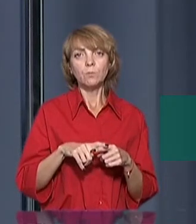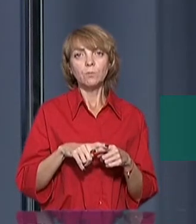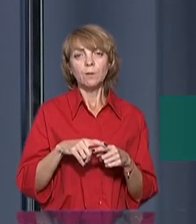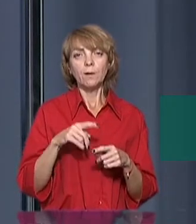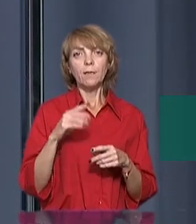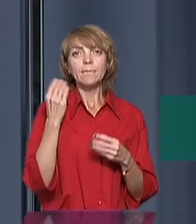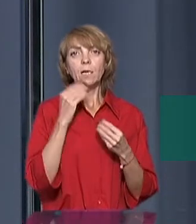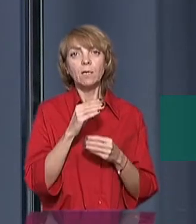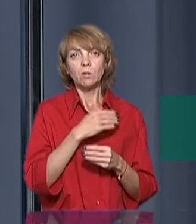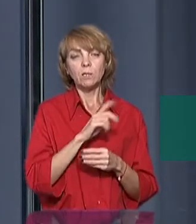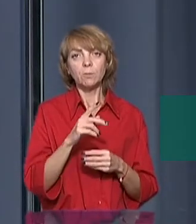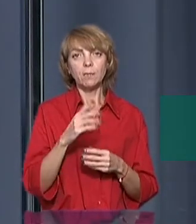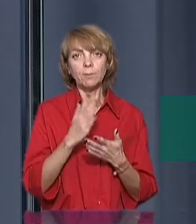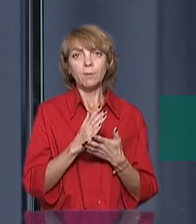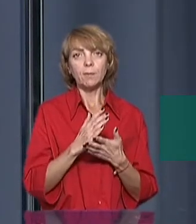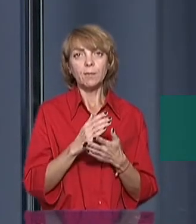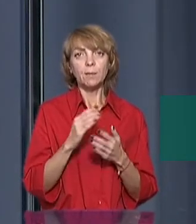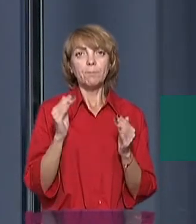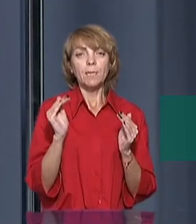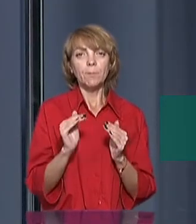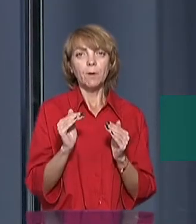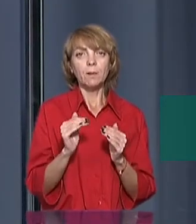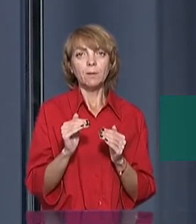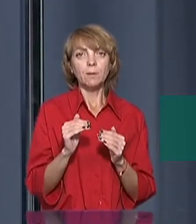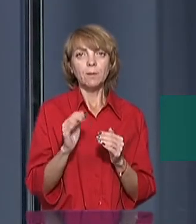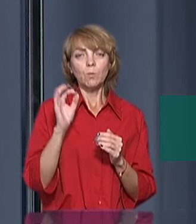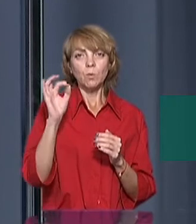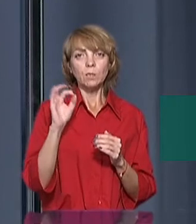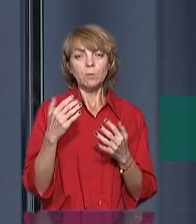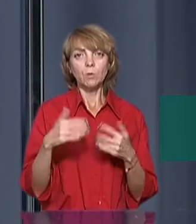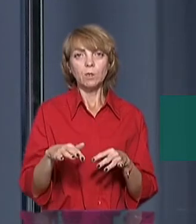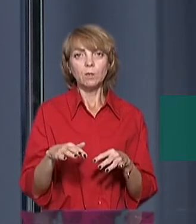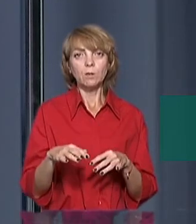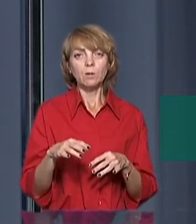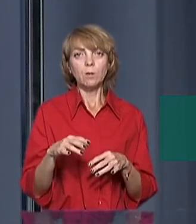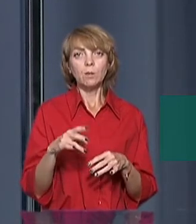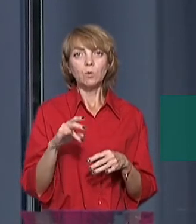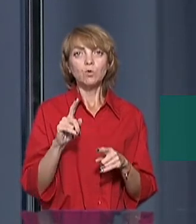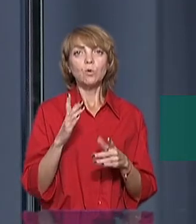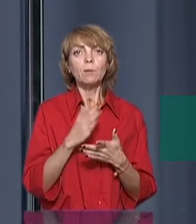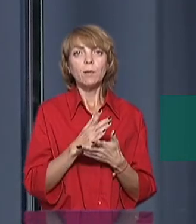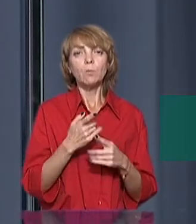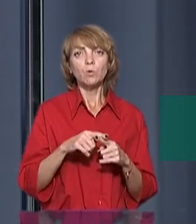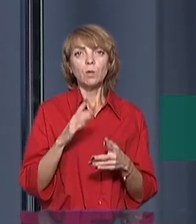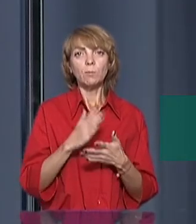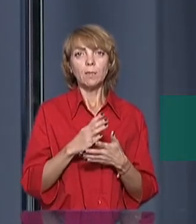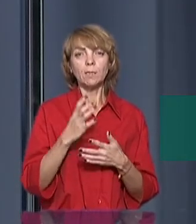в ідеалі, звісно, б хотілося б имати мінімальний процент потір. Ну, то імеємо, то імеємо.